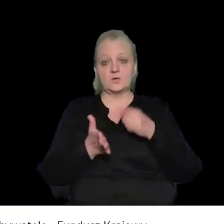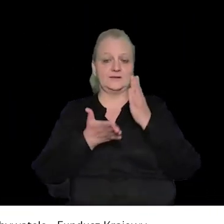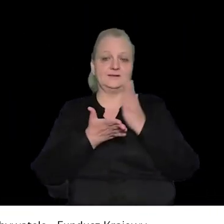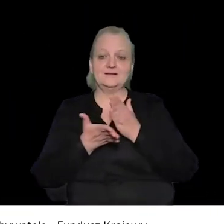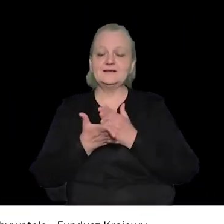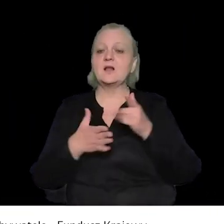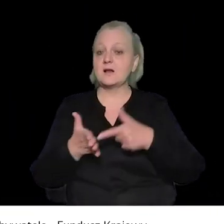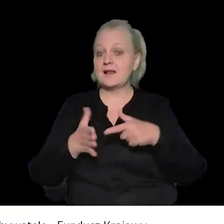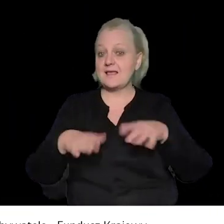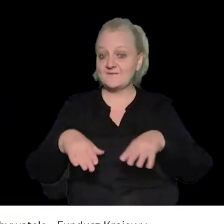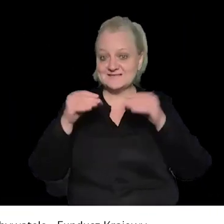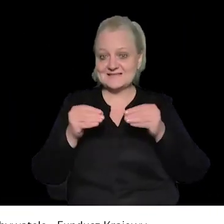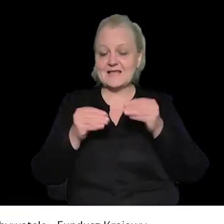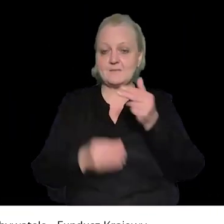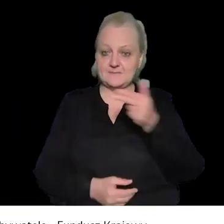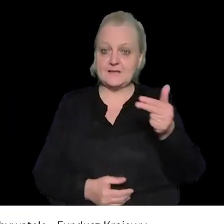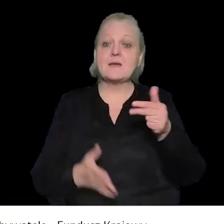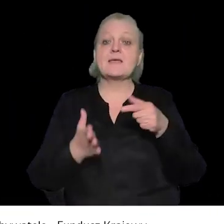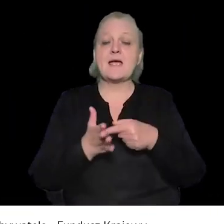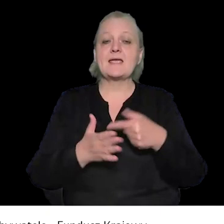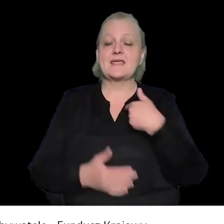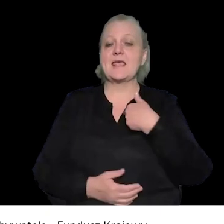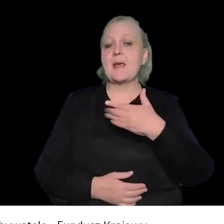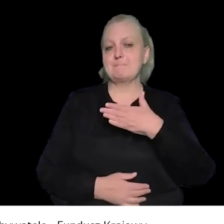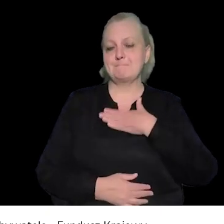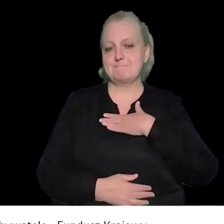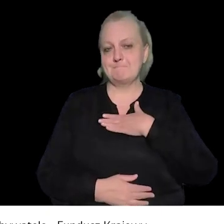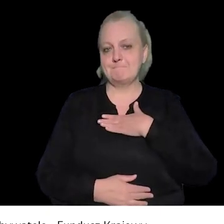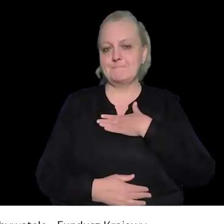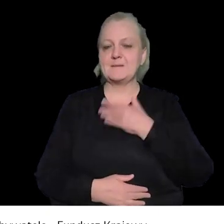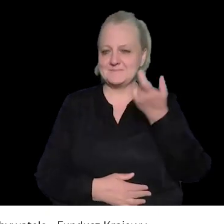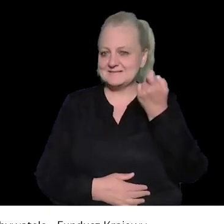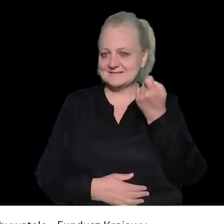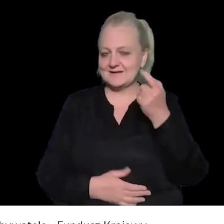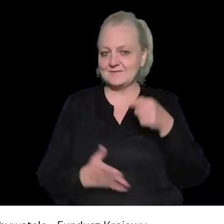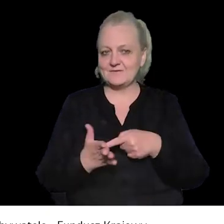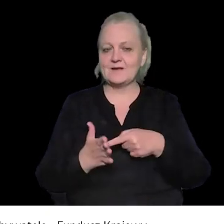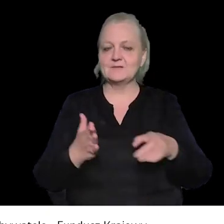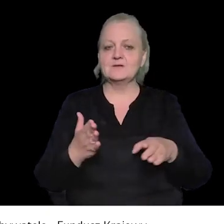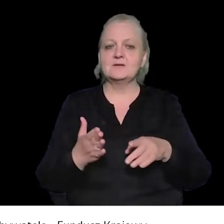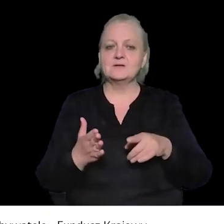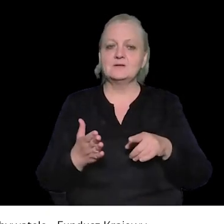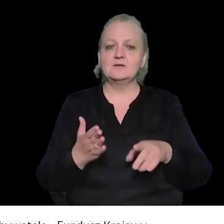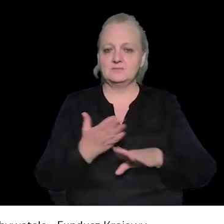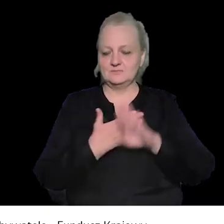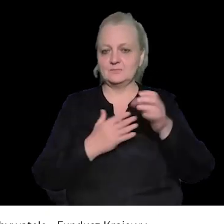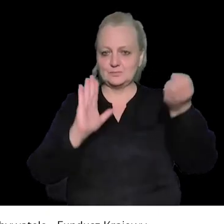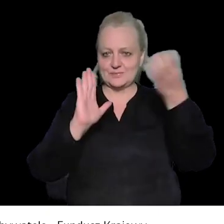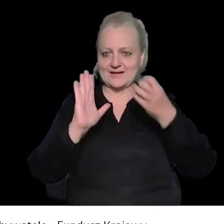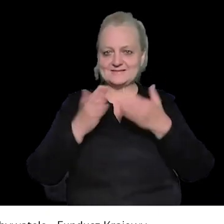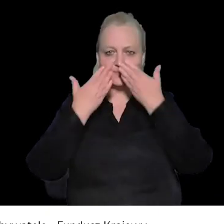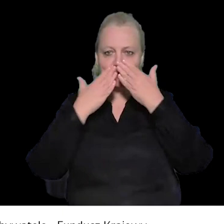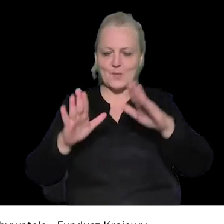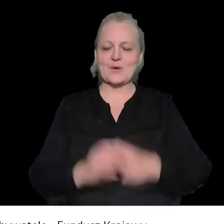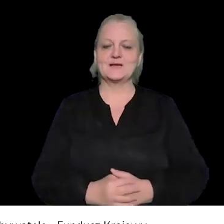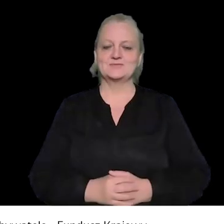policji dzieje. To tyle tak tytułem wstępu, natomiast ja mam taki,